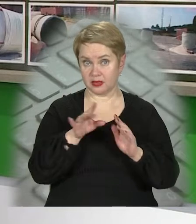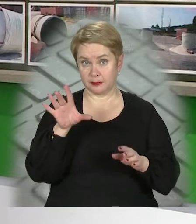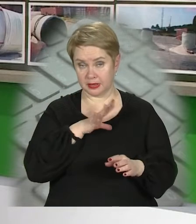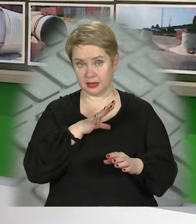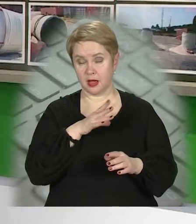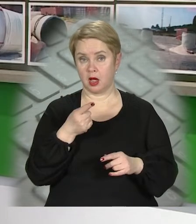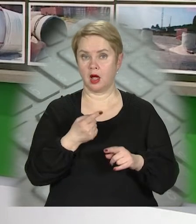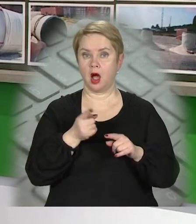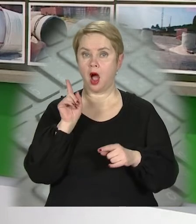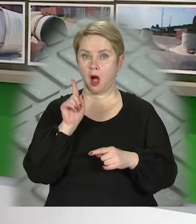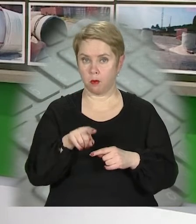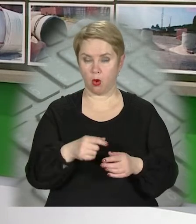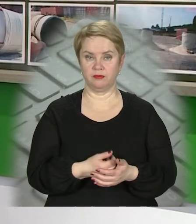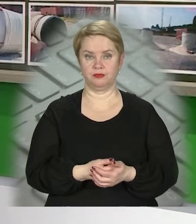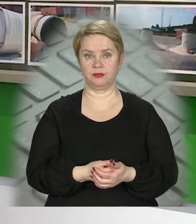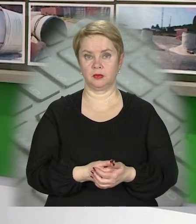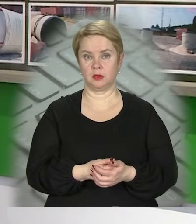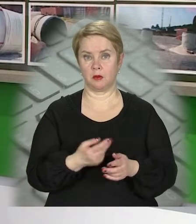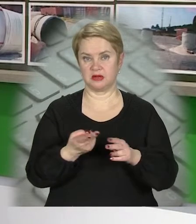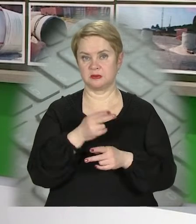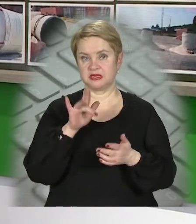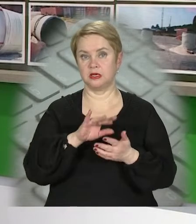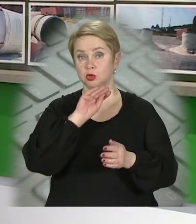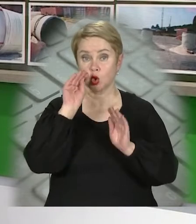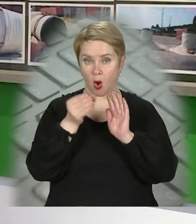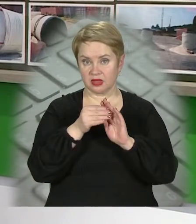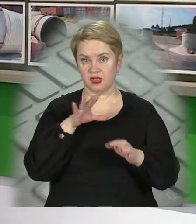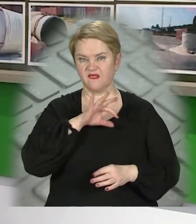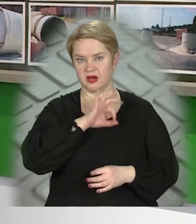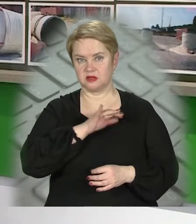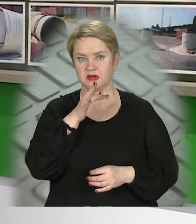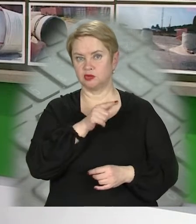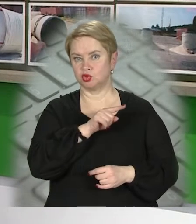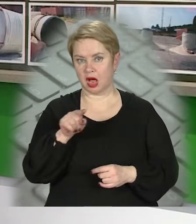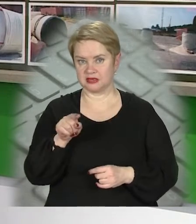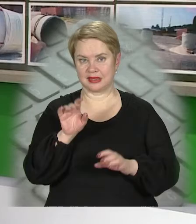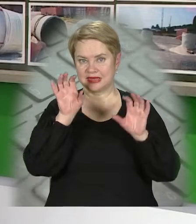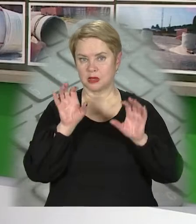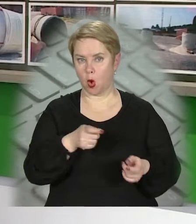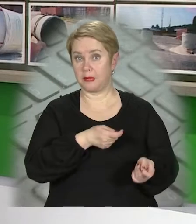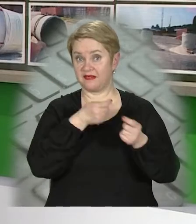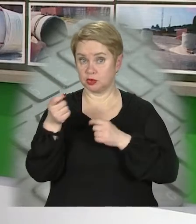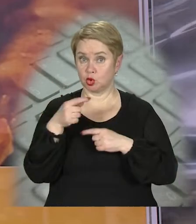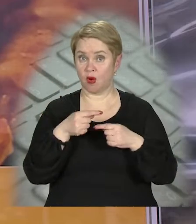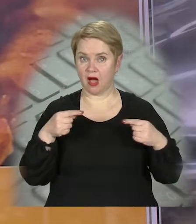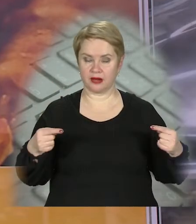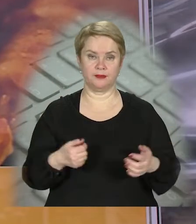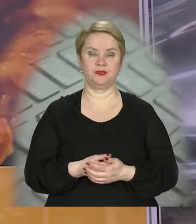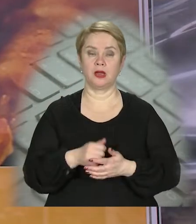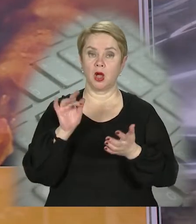були. Або безпосередньо ті схованки, які використовувалися під час незаконного переміщення товарів.